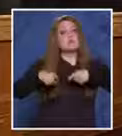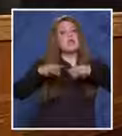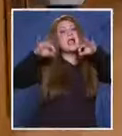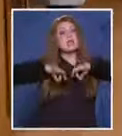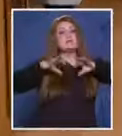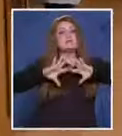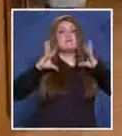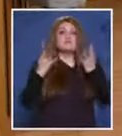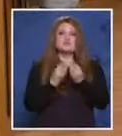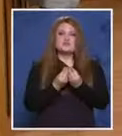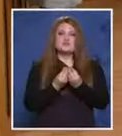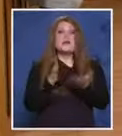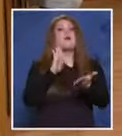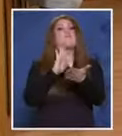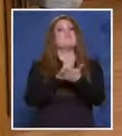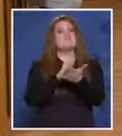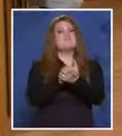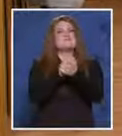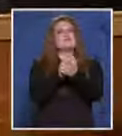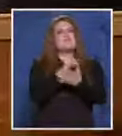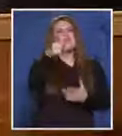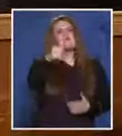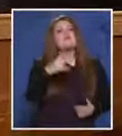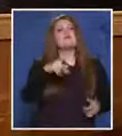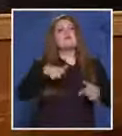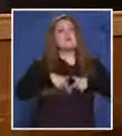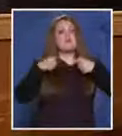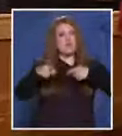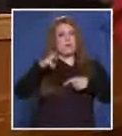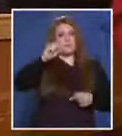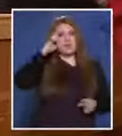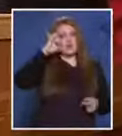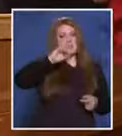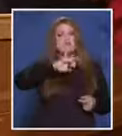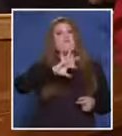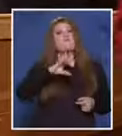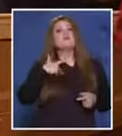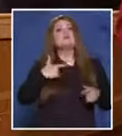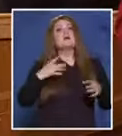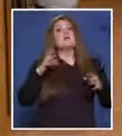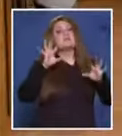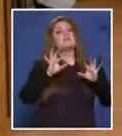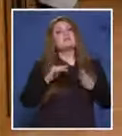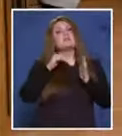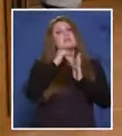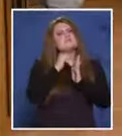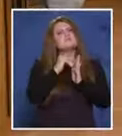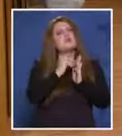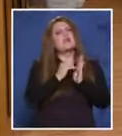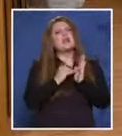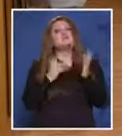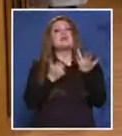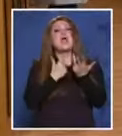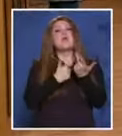всички следствени действията. Поздравявам ви, прокурор Маринов. В края искам да отбележа няколко истини, които